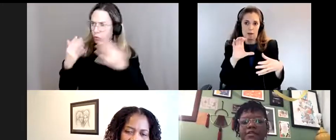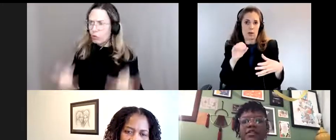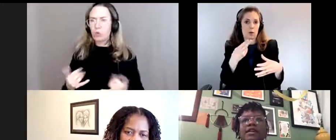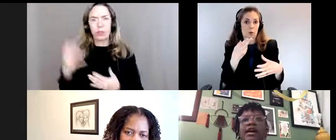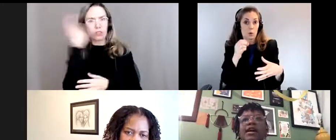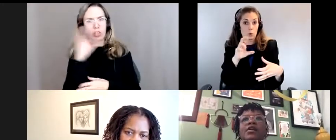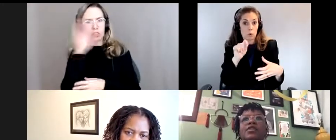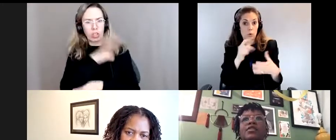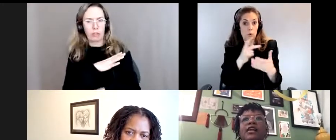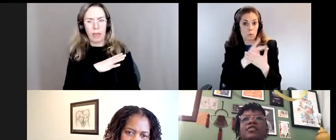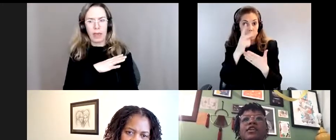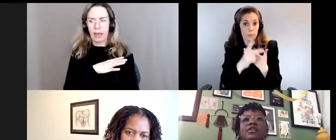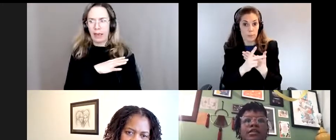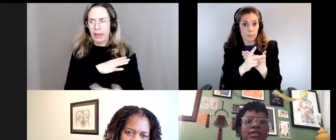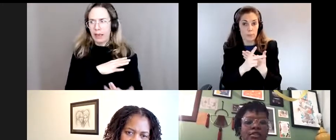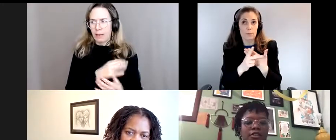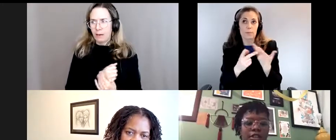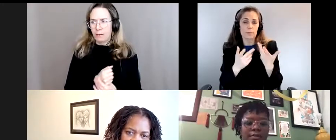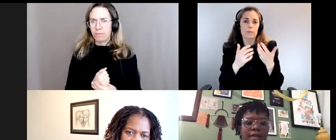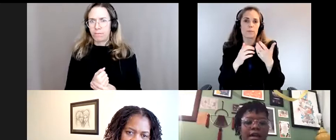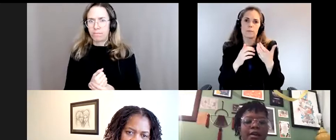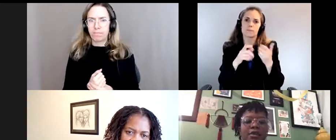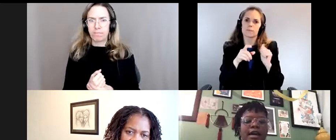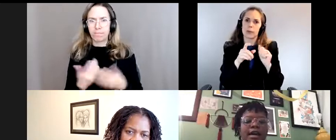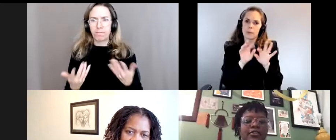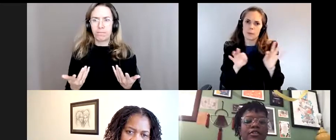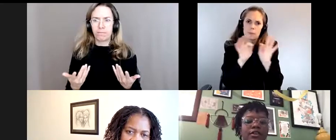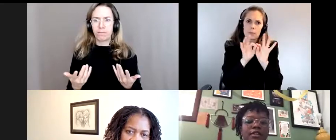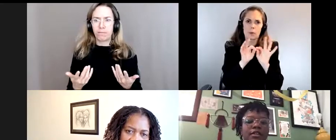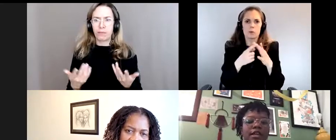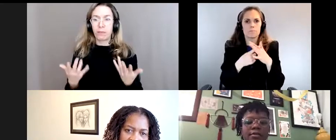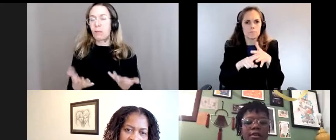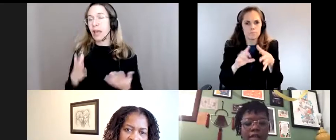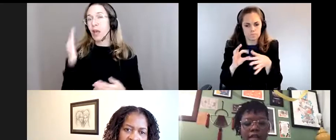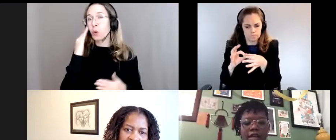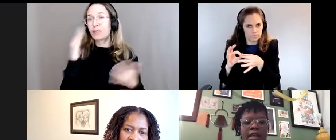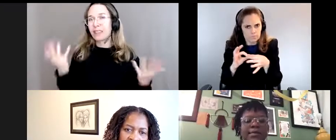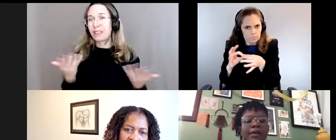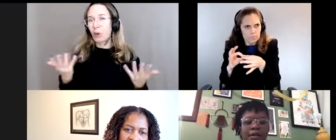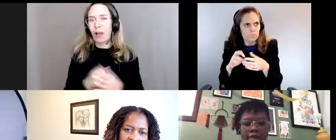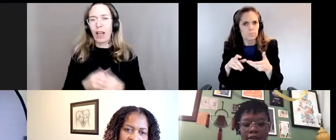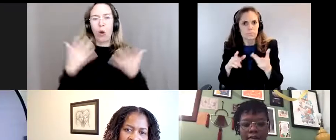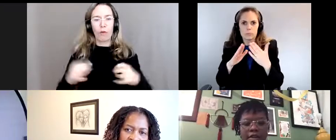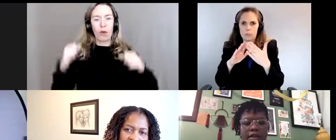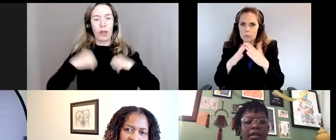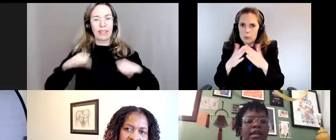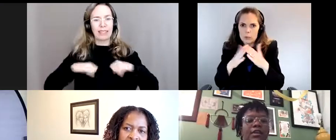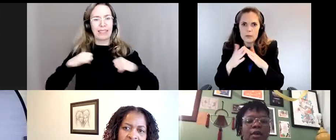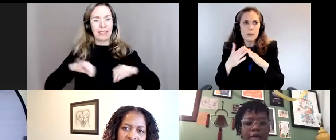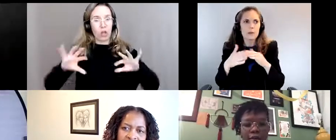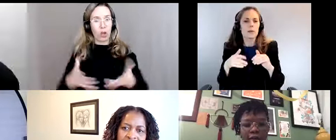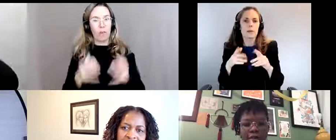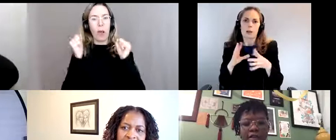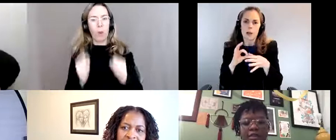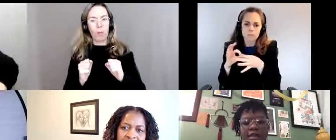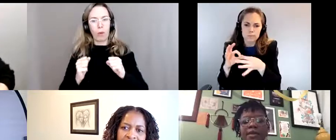mais ce qu'on sait, c'est qu'on veut essayer de penser à comment est-ce qu'on peut vraiment